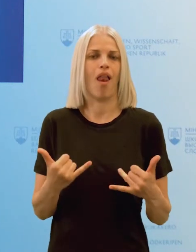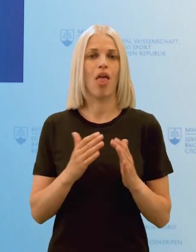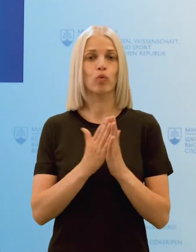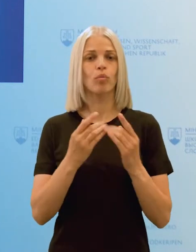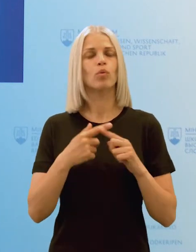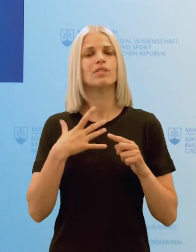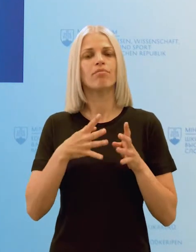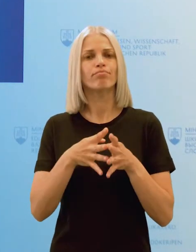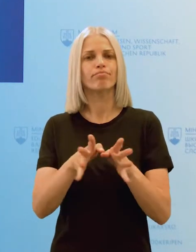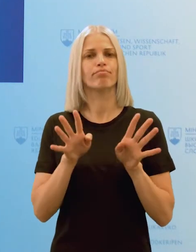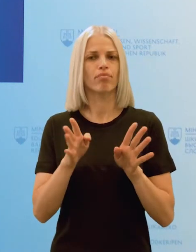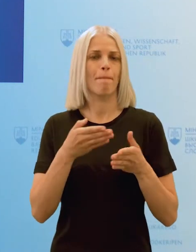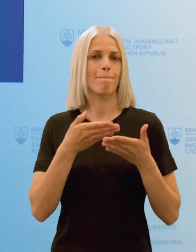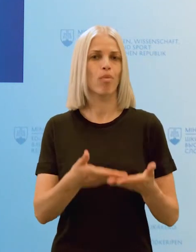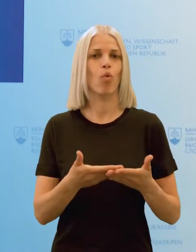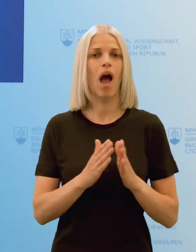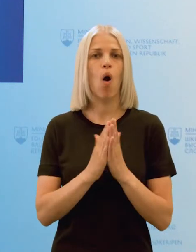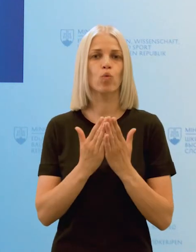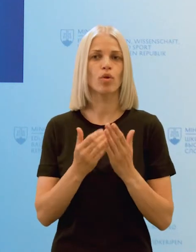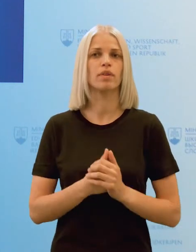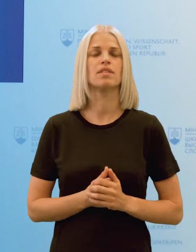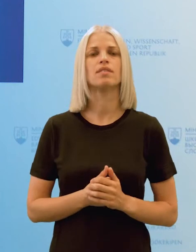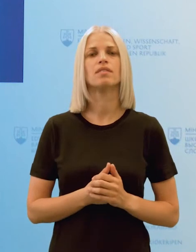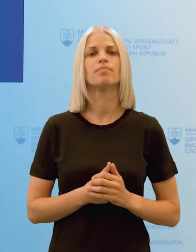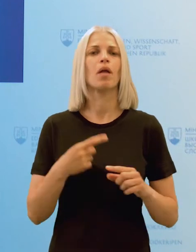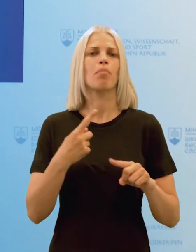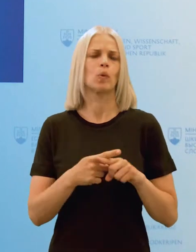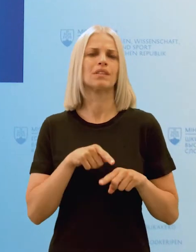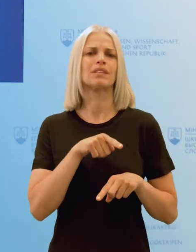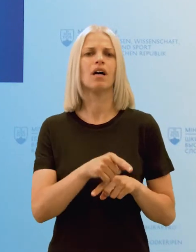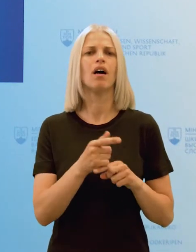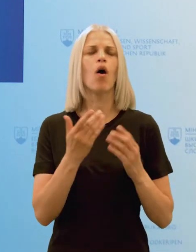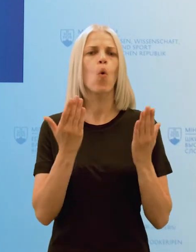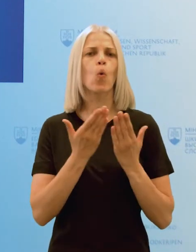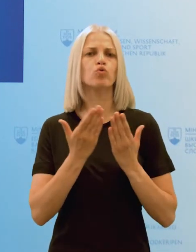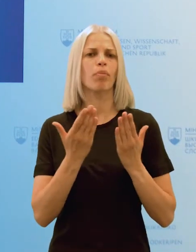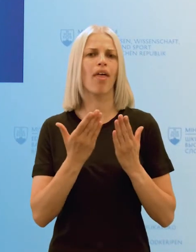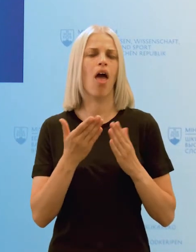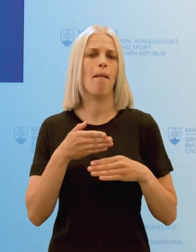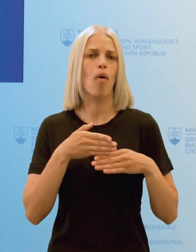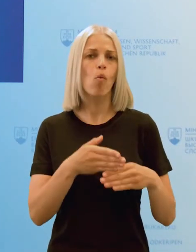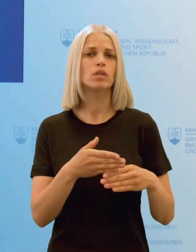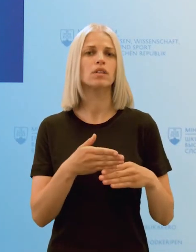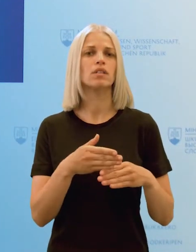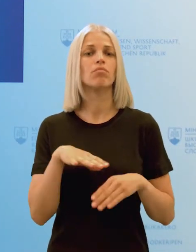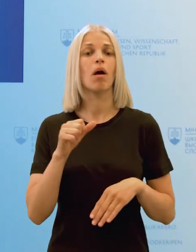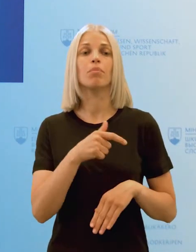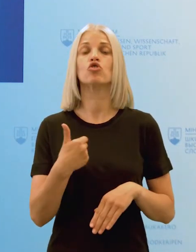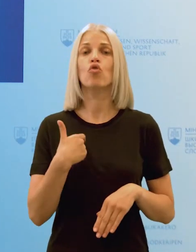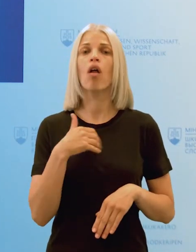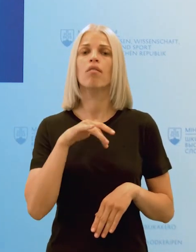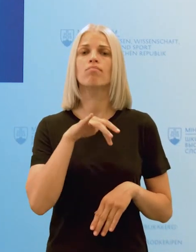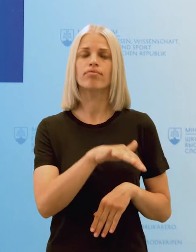rozširovať ponuku učebníc a katalóg schvalebných didaktických prostriedkov, aby mali školy k